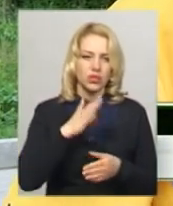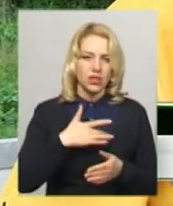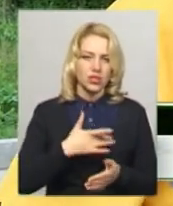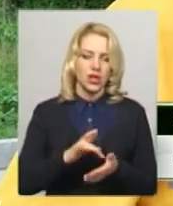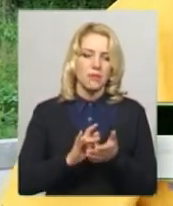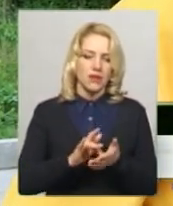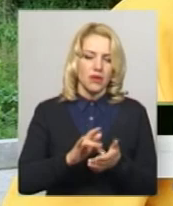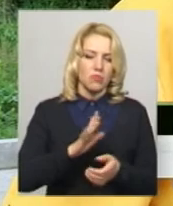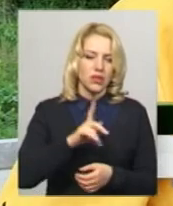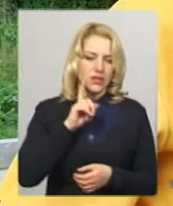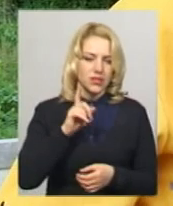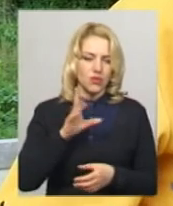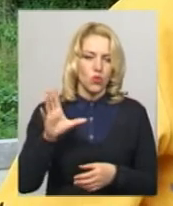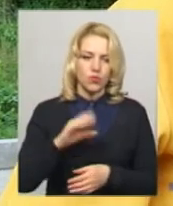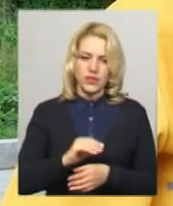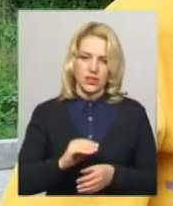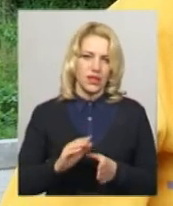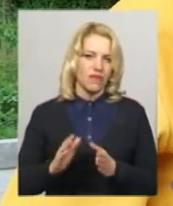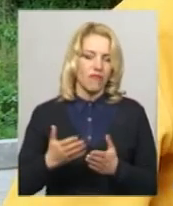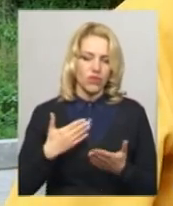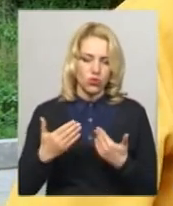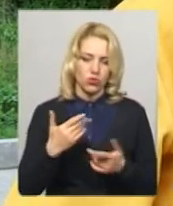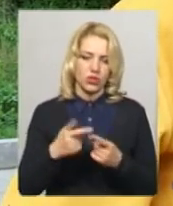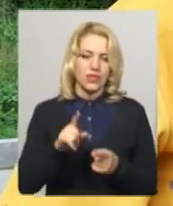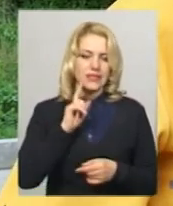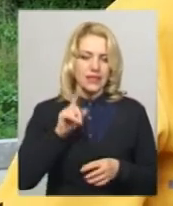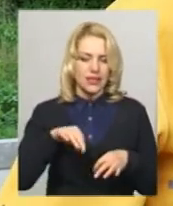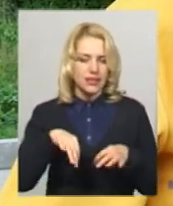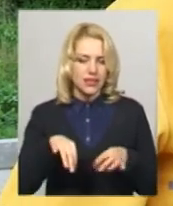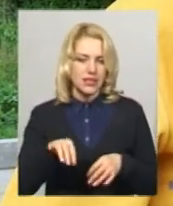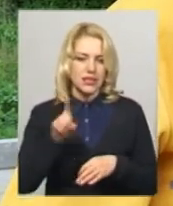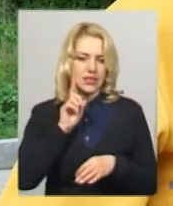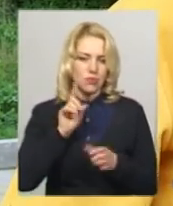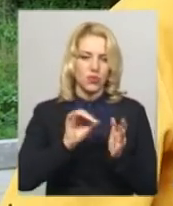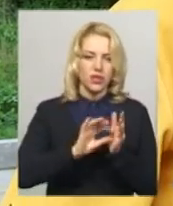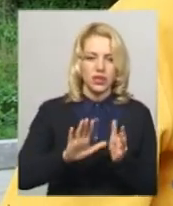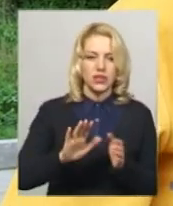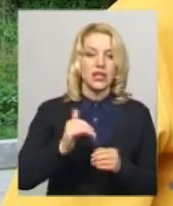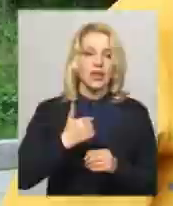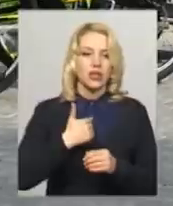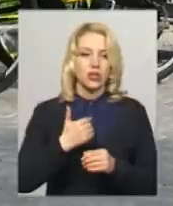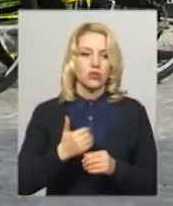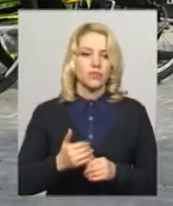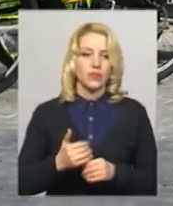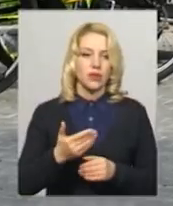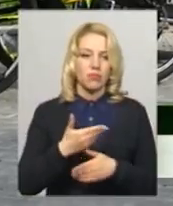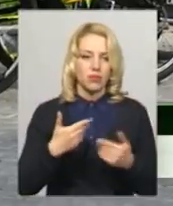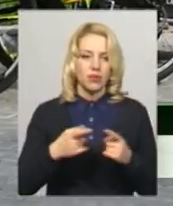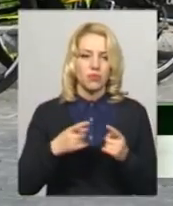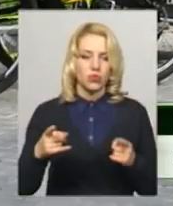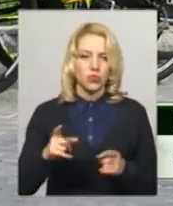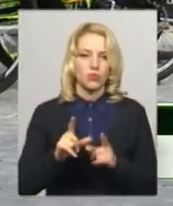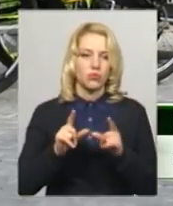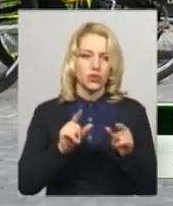транспорт, зеленими маршрутами, зелена енергетика. Хочемо не заряджатися від електроенергії традиційної, лише від енергії сонця. Ми протягом поїздки